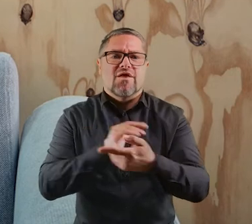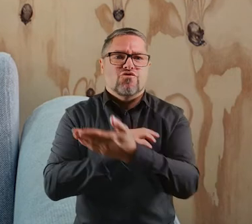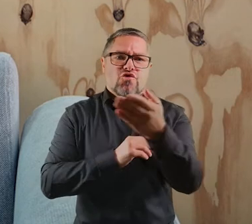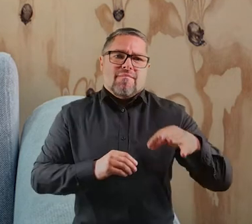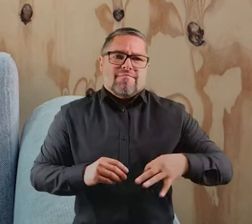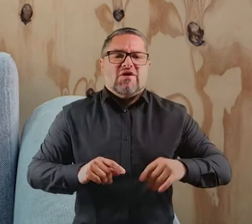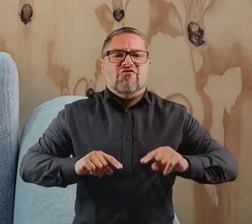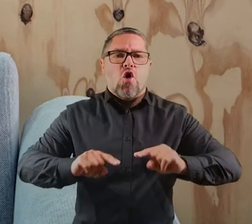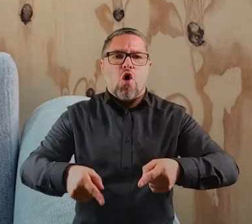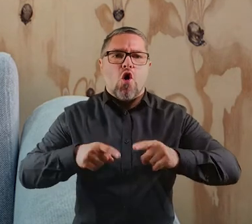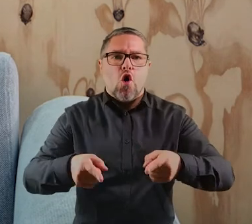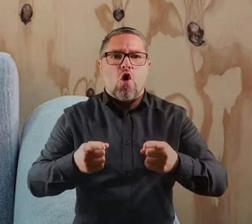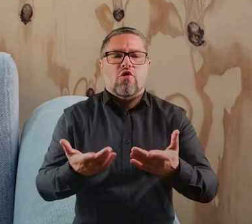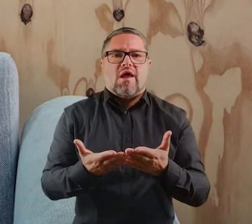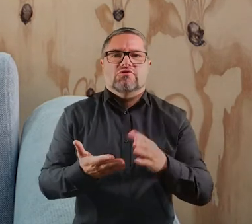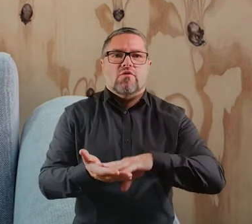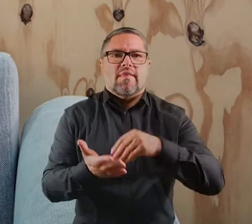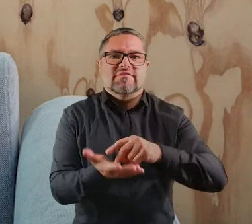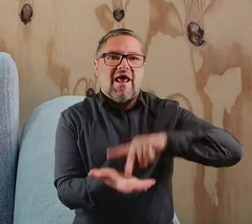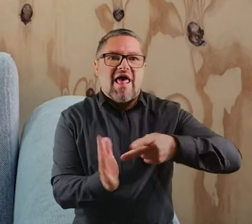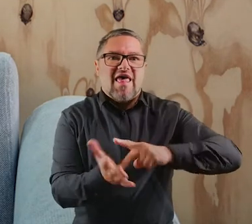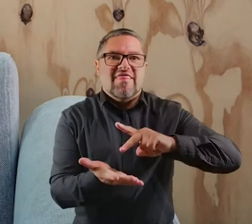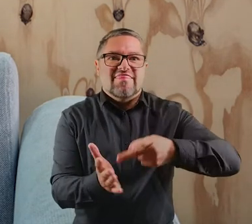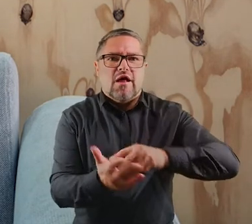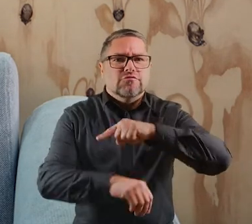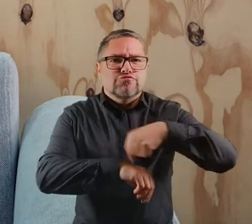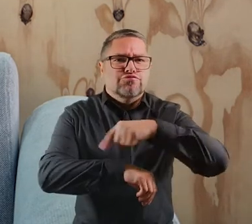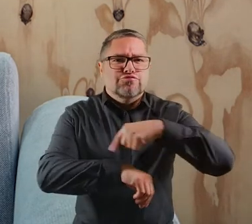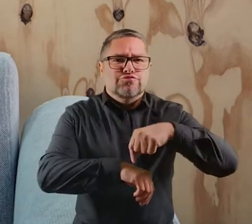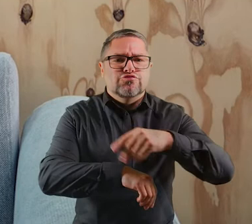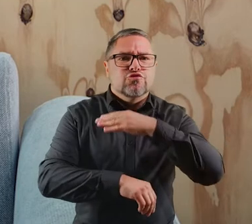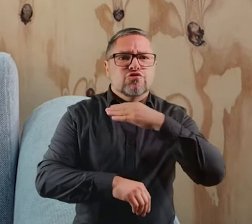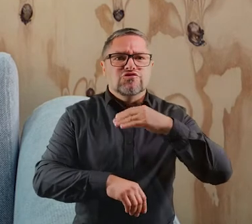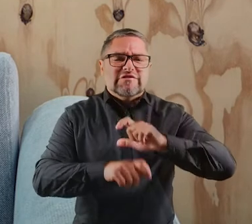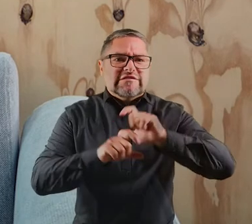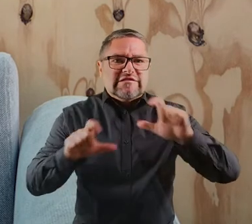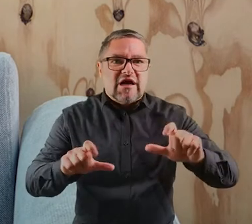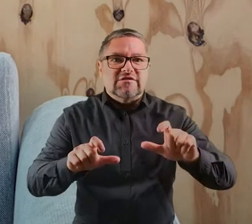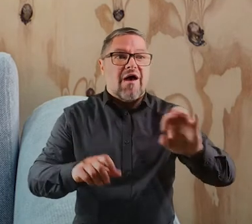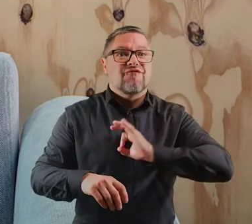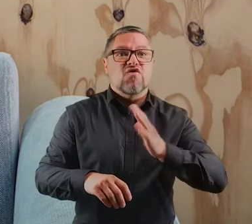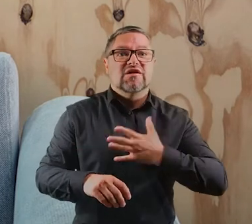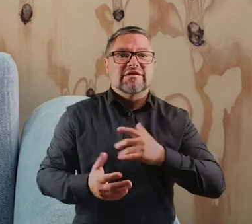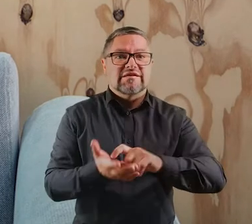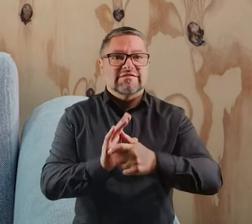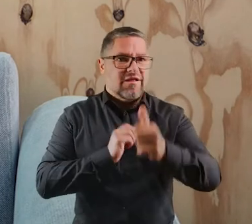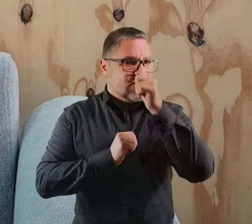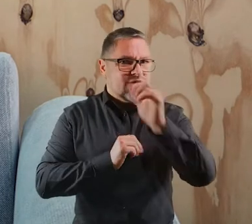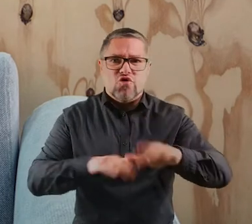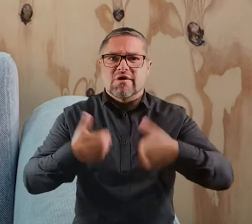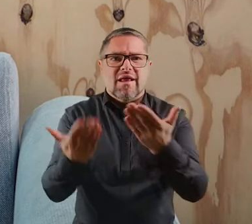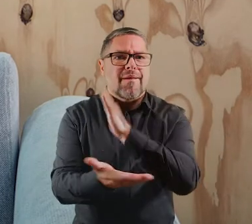Państwo organizację maratonu Zumby i właściciel z sali nie jest w stanie jej